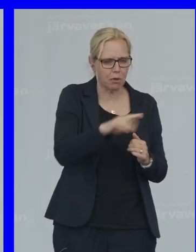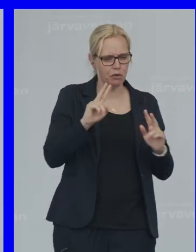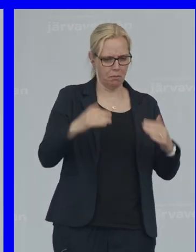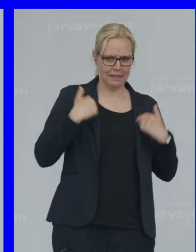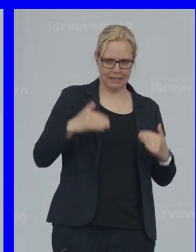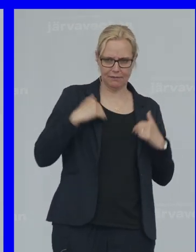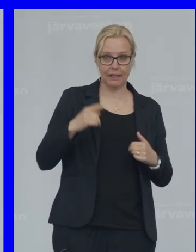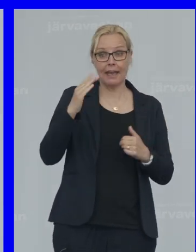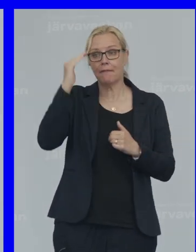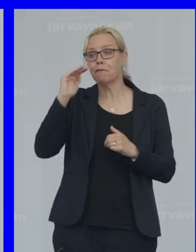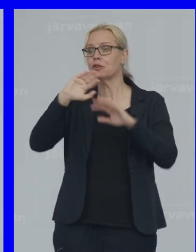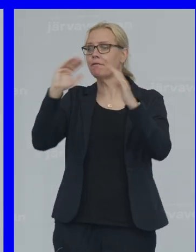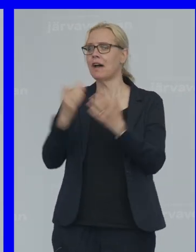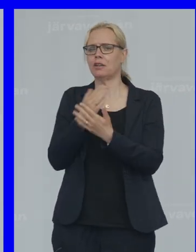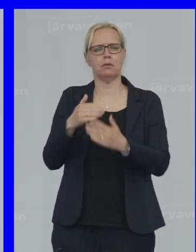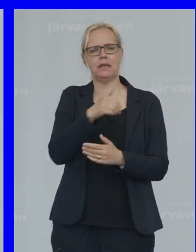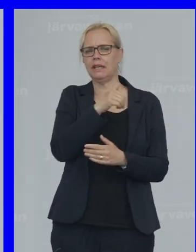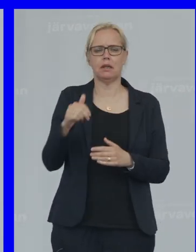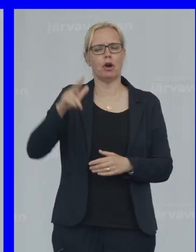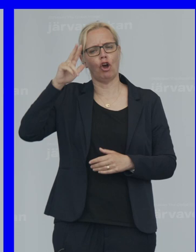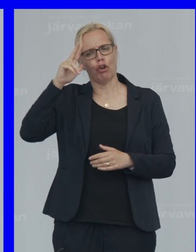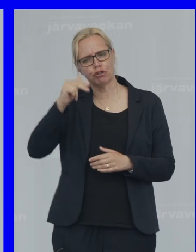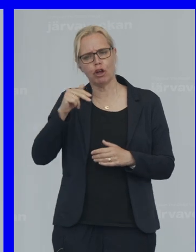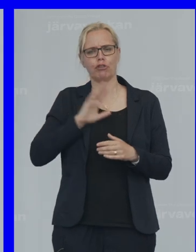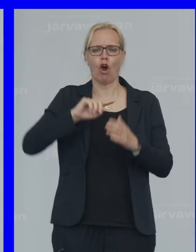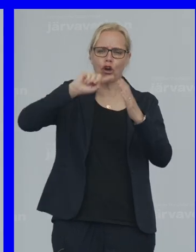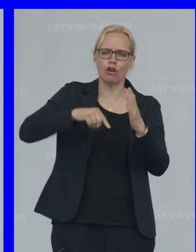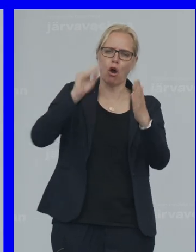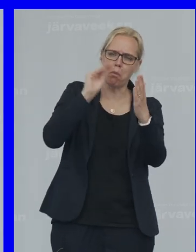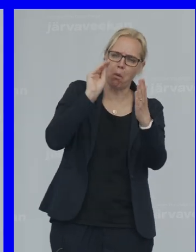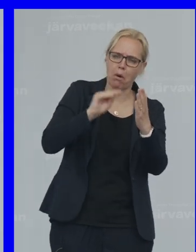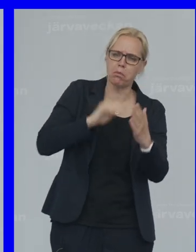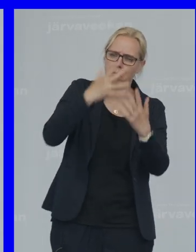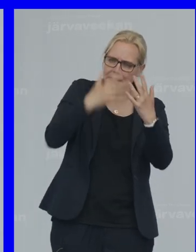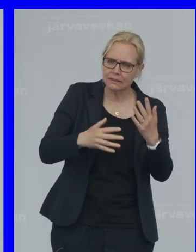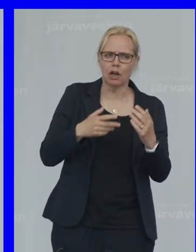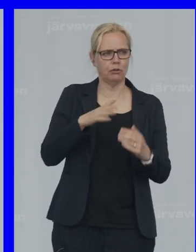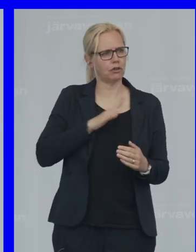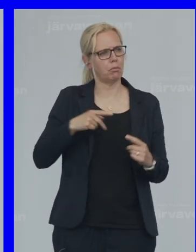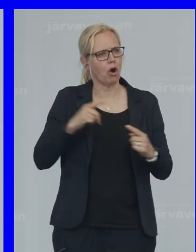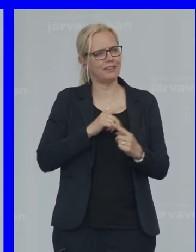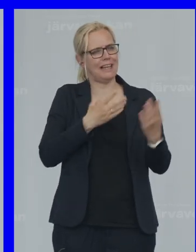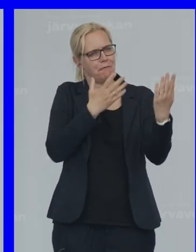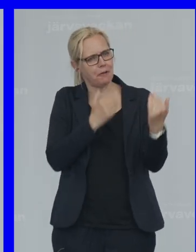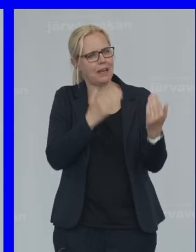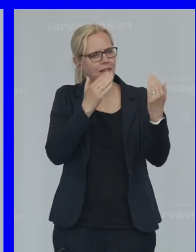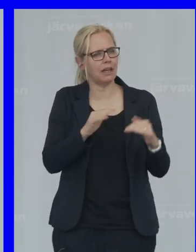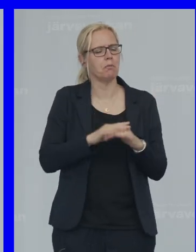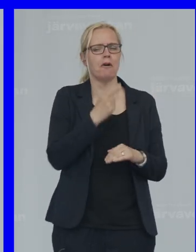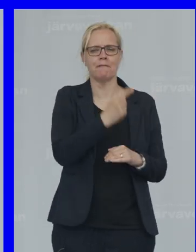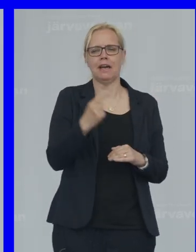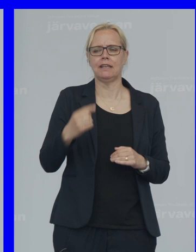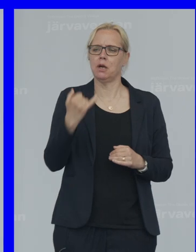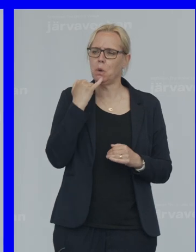vuxenvärld Som inte bara slött Sätter upp kravlistor Utan som Har förväntningar På varje unge